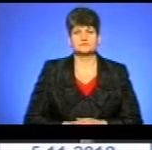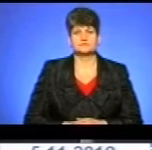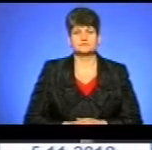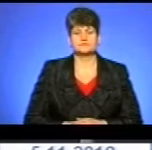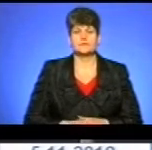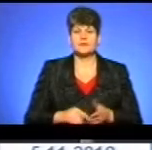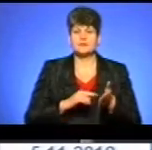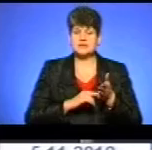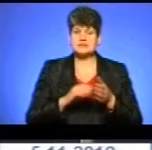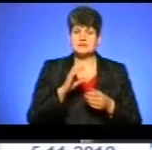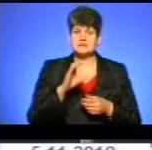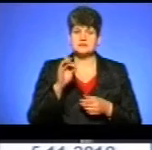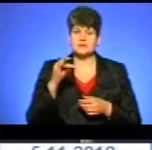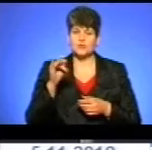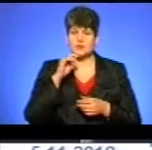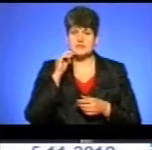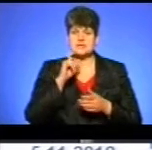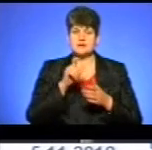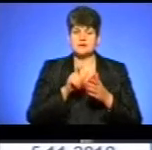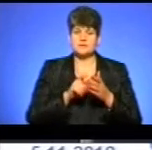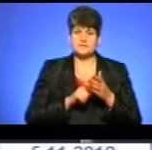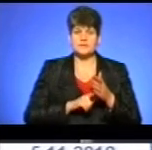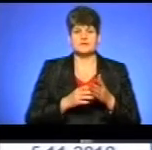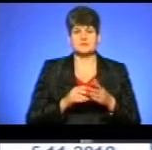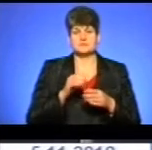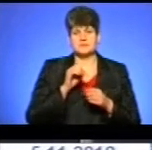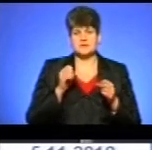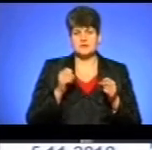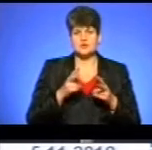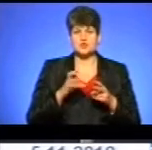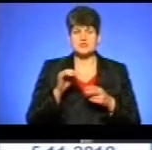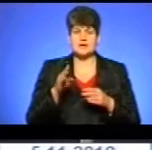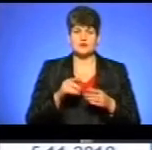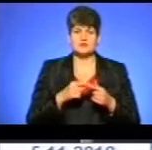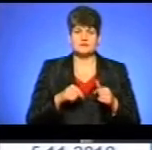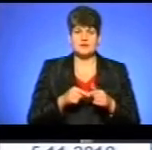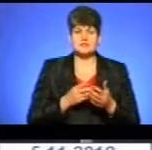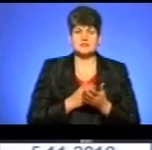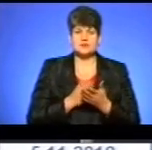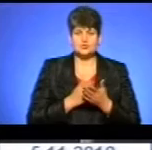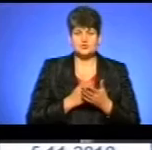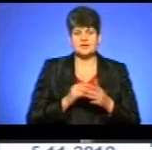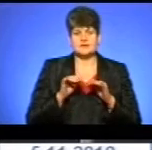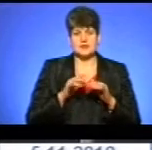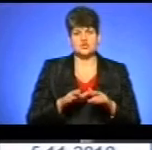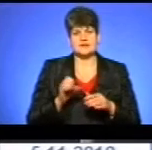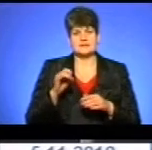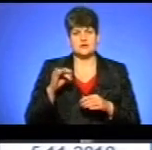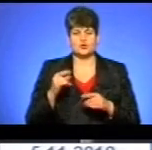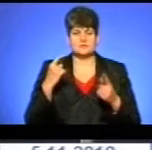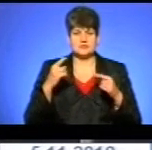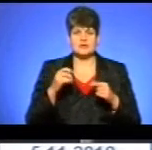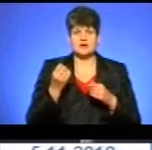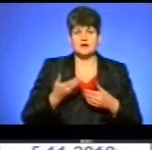Зазначу Сергій Сірий, український поет-пісняр, журналіст, фахівець соціальної сфери, заслужений діяч естрадного мистецтва України. Народився